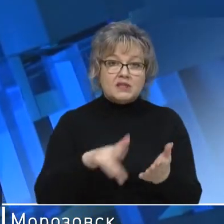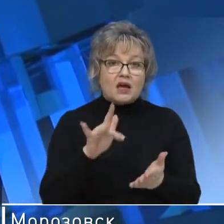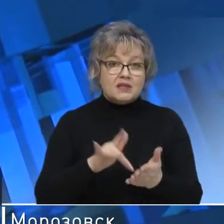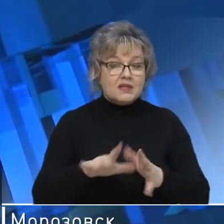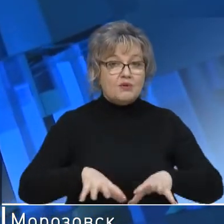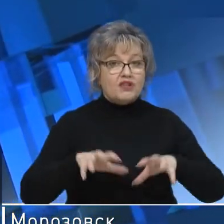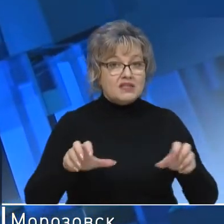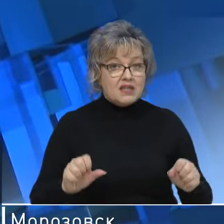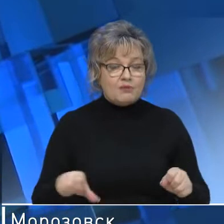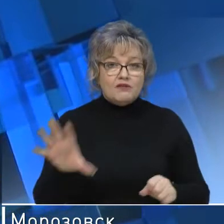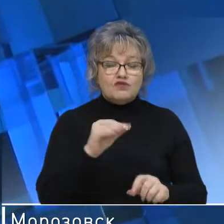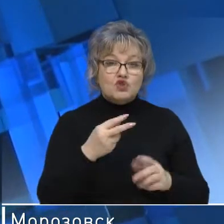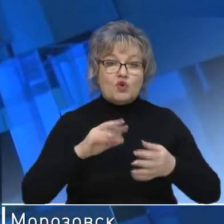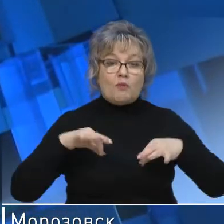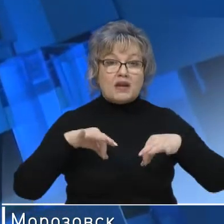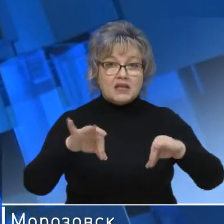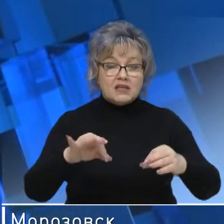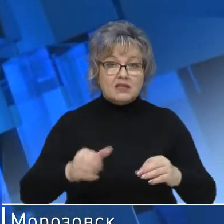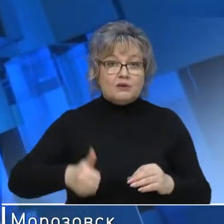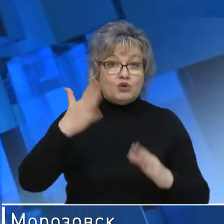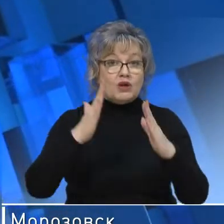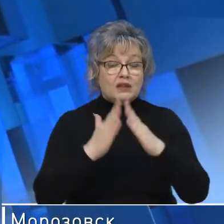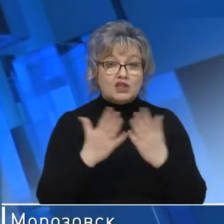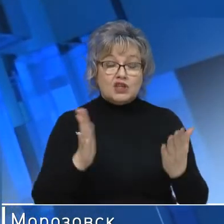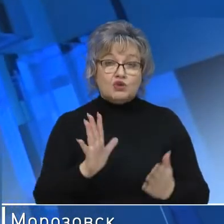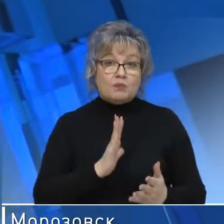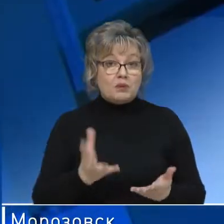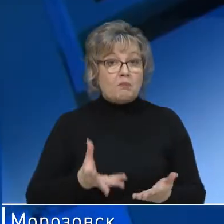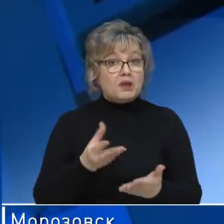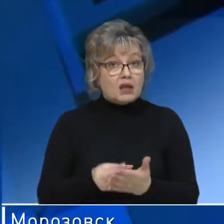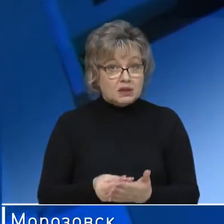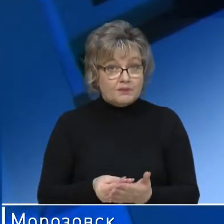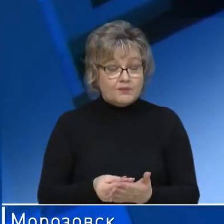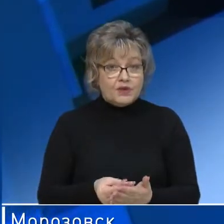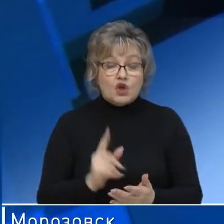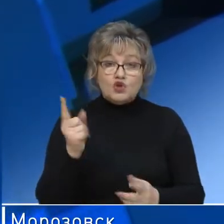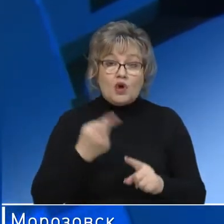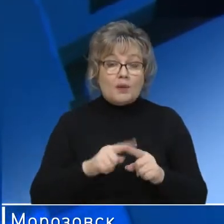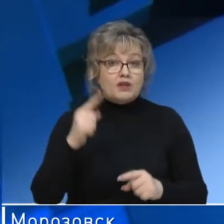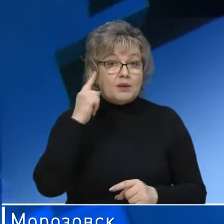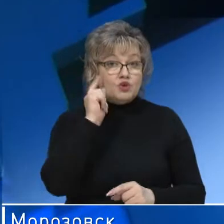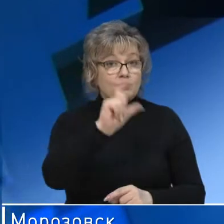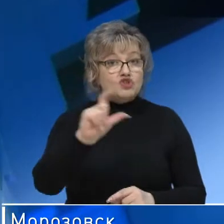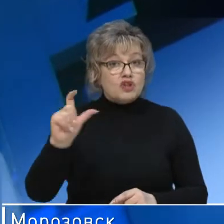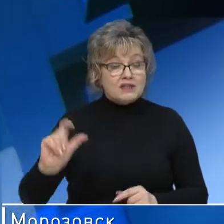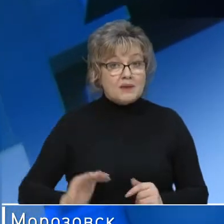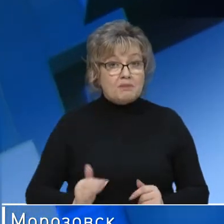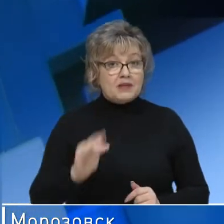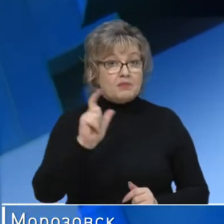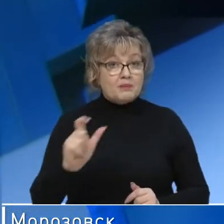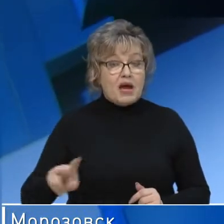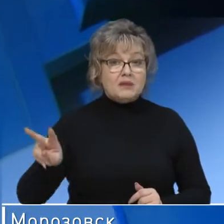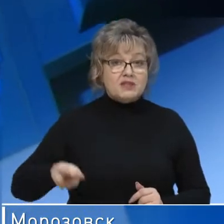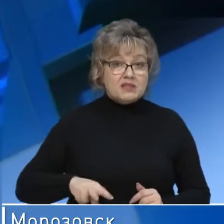властями. Все дело в проезде к многоэтажке, который стал платным. Что об этом думают жильцы, предприниматели,